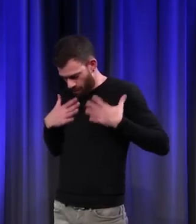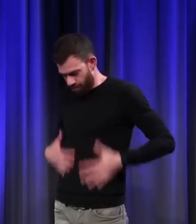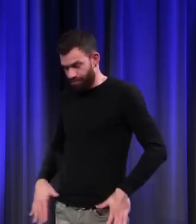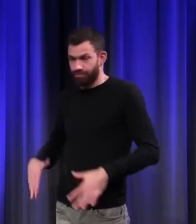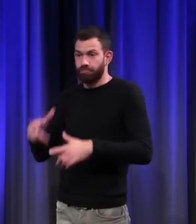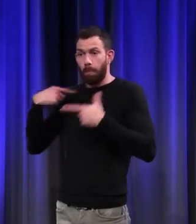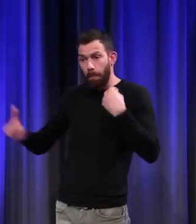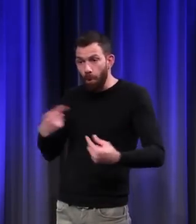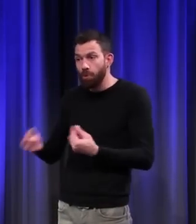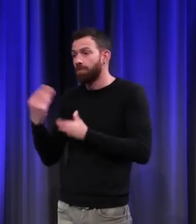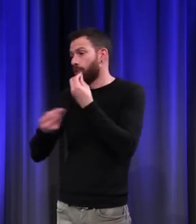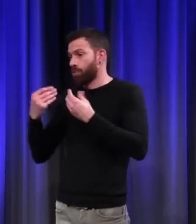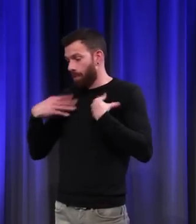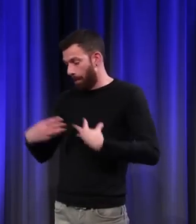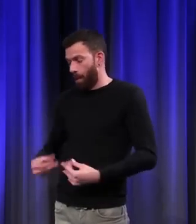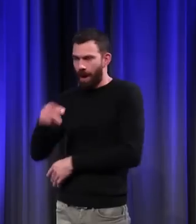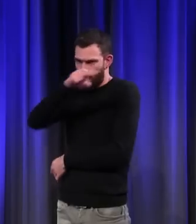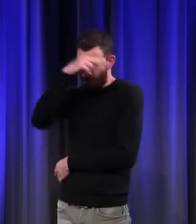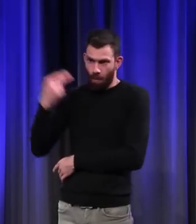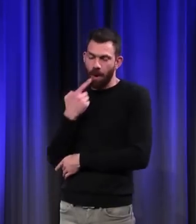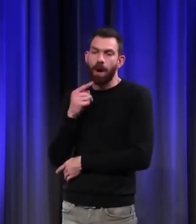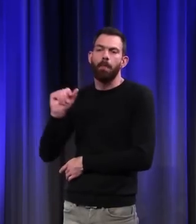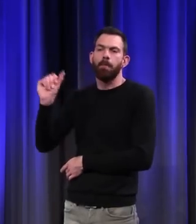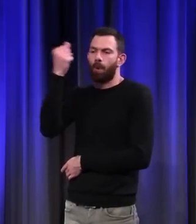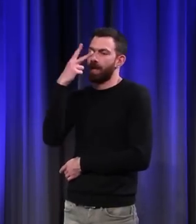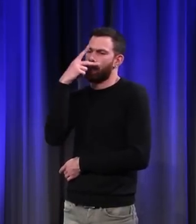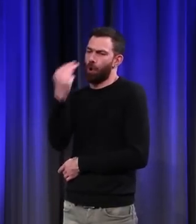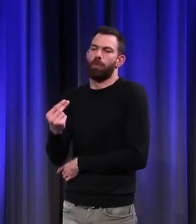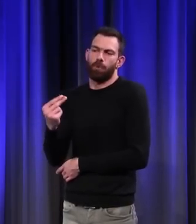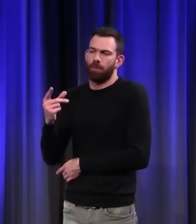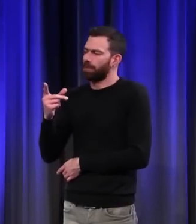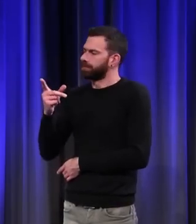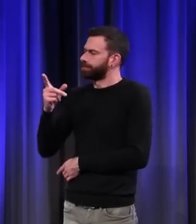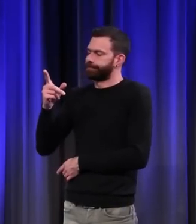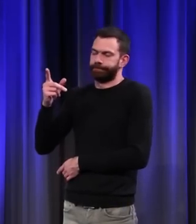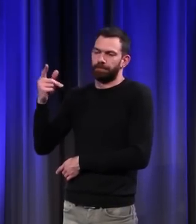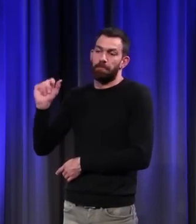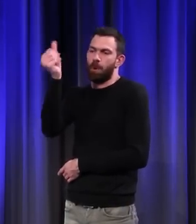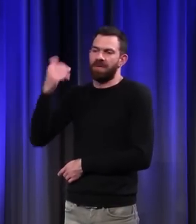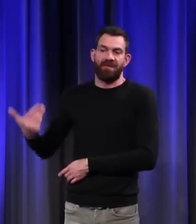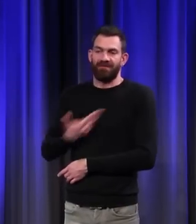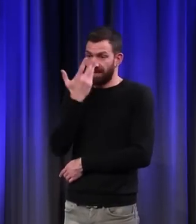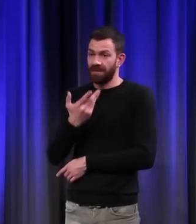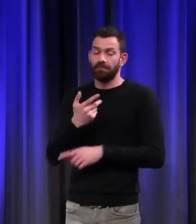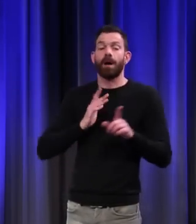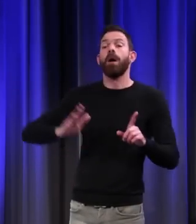Le corbeau est la principale victime de cette sensibilité. L'Antiquité grecque et romaine, et païenne aussi,